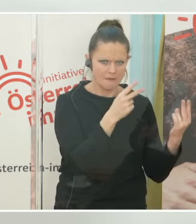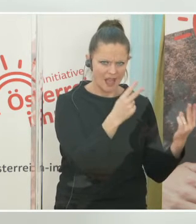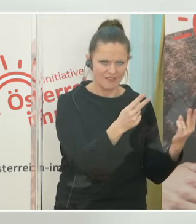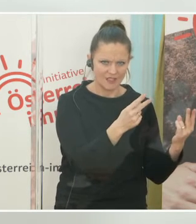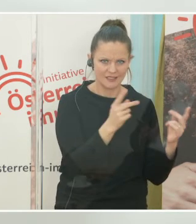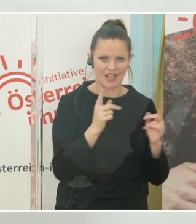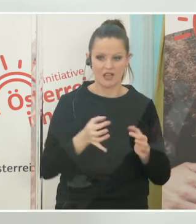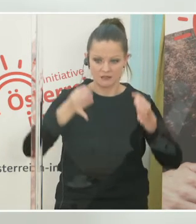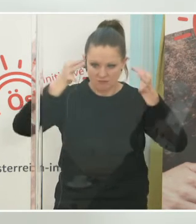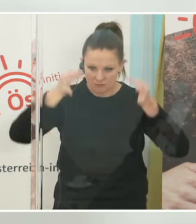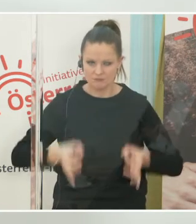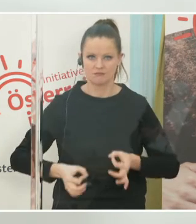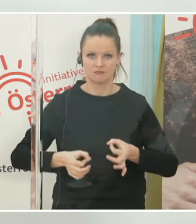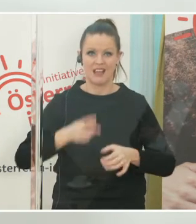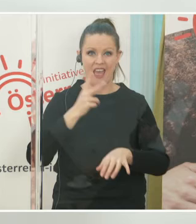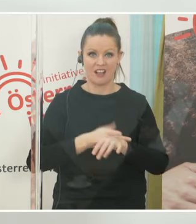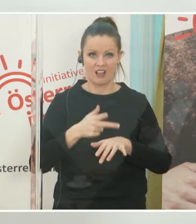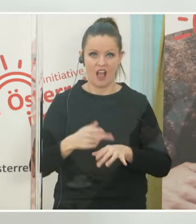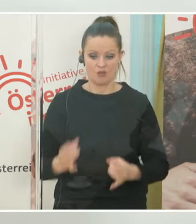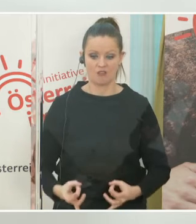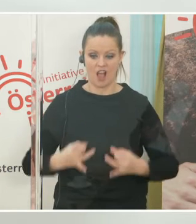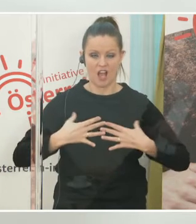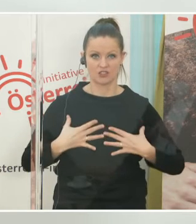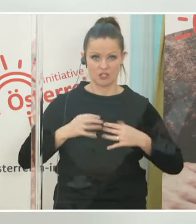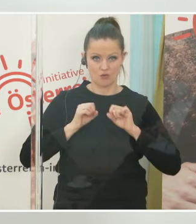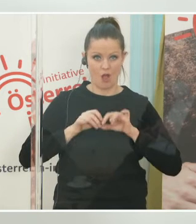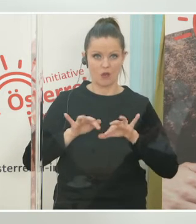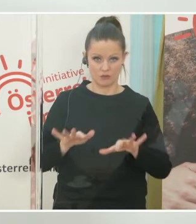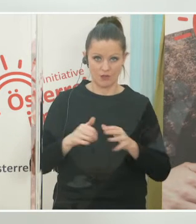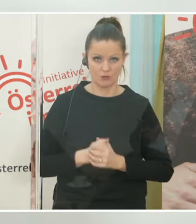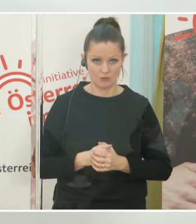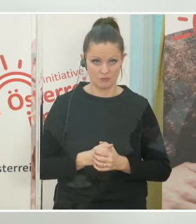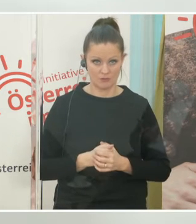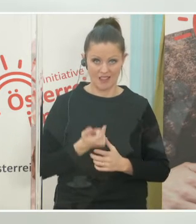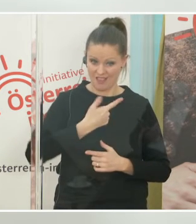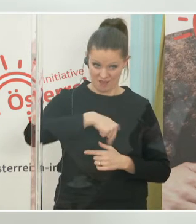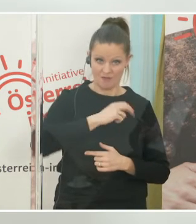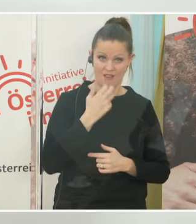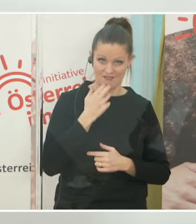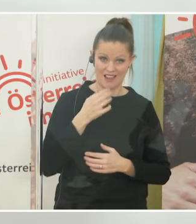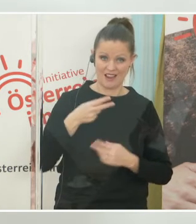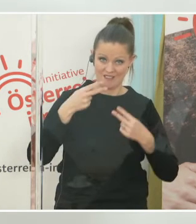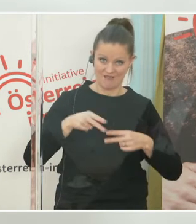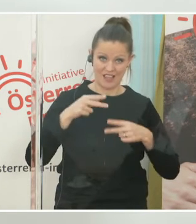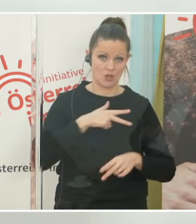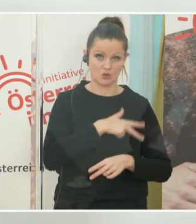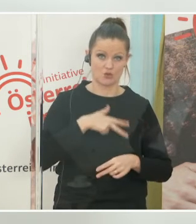konkreten Fakten der Erkrankung, wie wir sie sehen? Wollen wir wirklich weiterhin in Kauf nehmen, dass wir sozialgesellschaftlich und wirtschaftlich durch